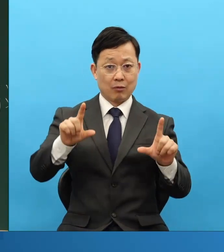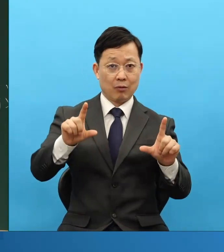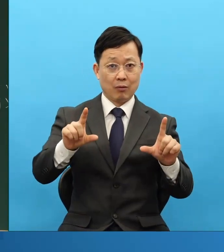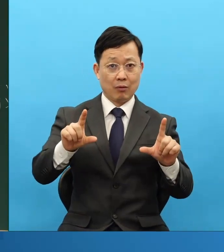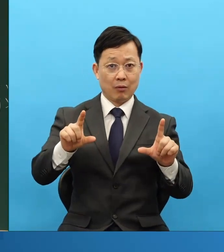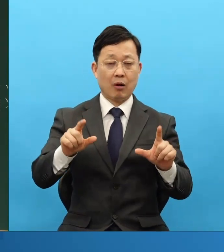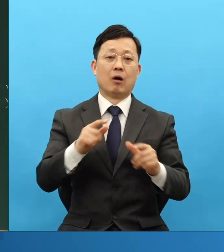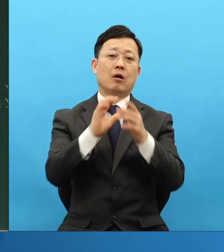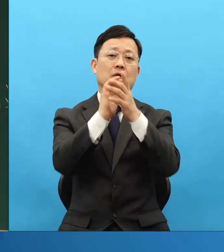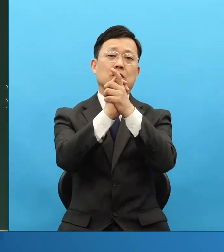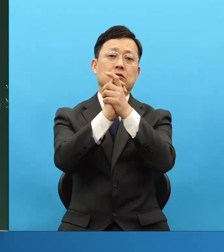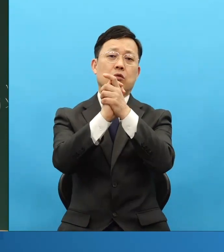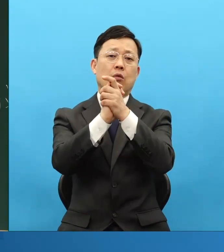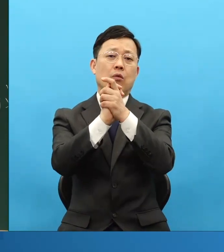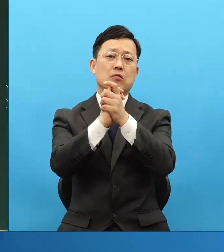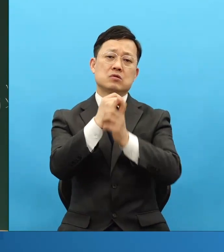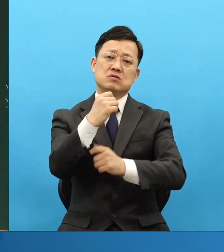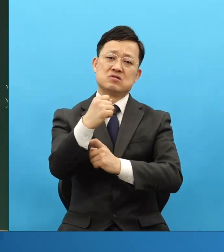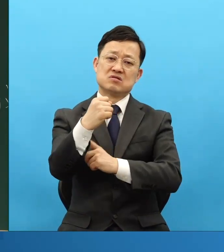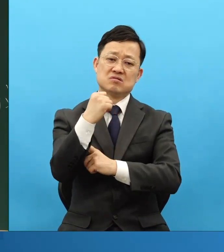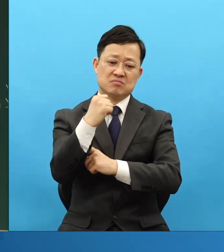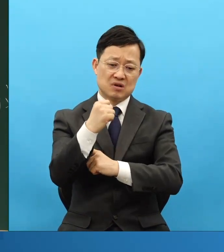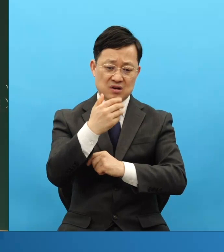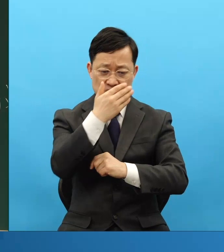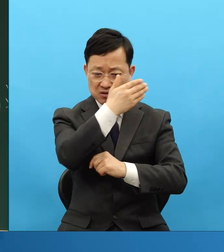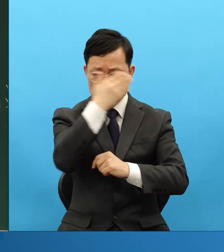나이예요. 젊은 사람처럼 움직여요.